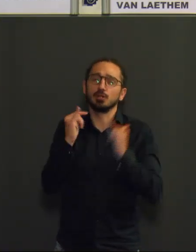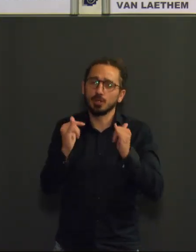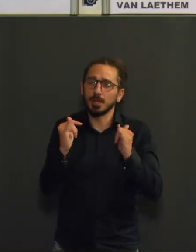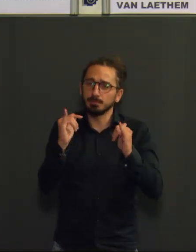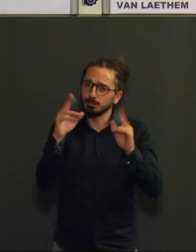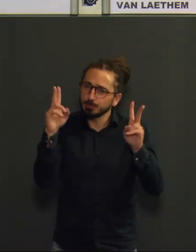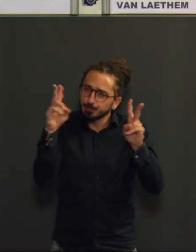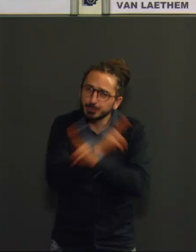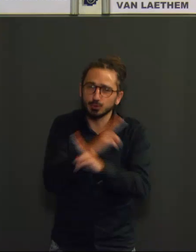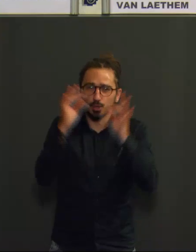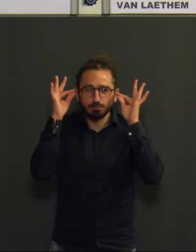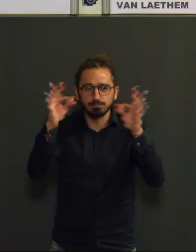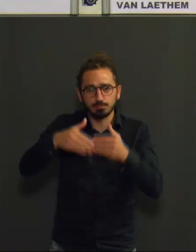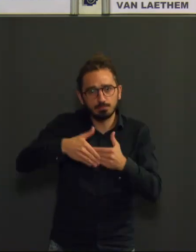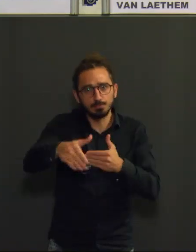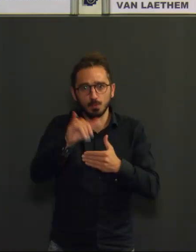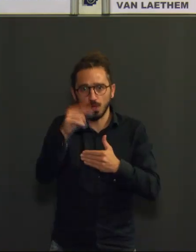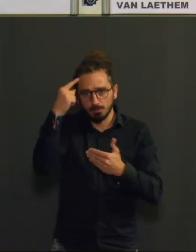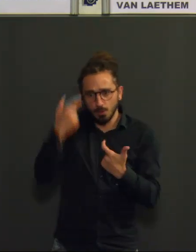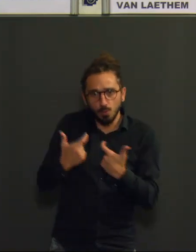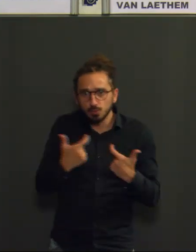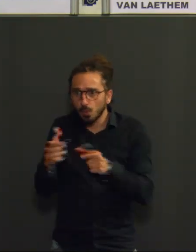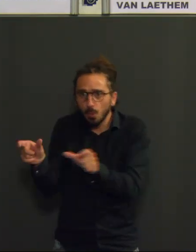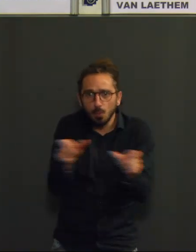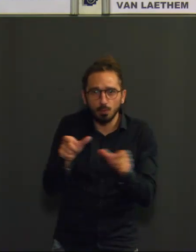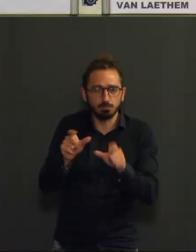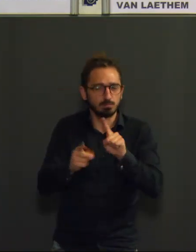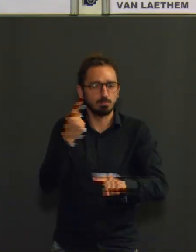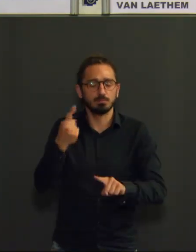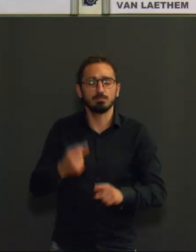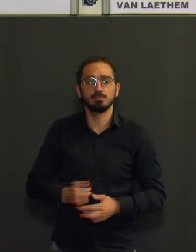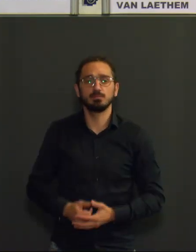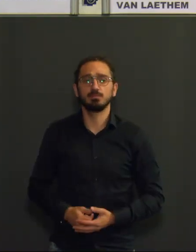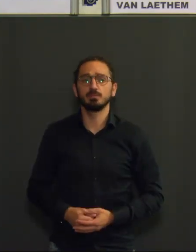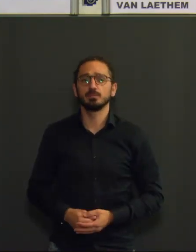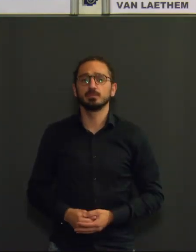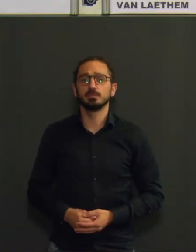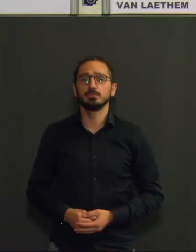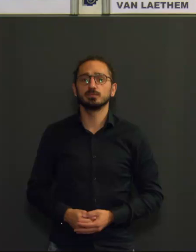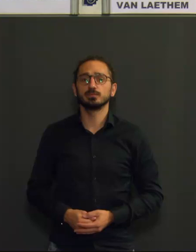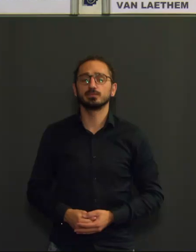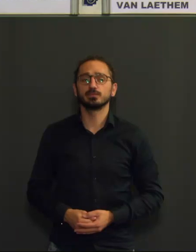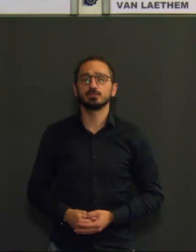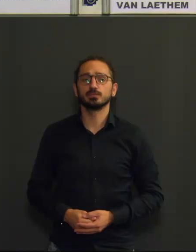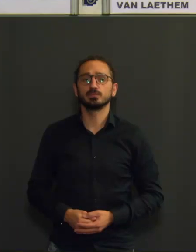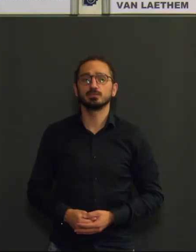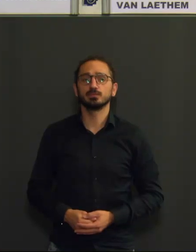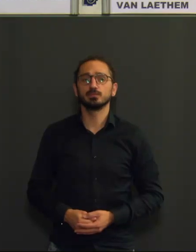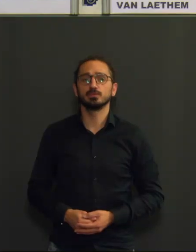constate une augmentation dans ce groupe d'âge. L'augmentation relative que nous voyons au niveau